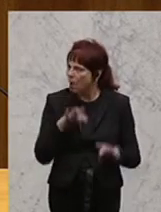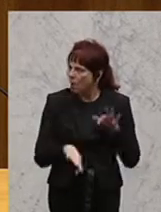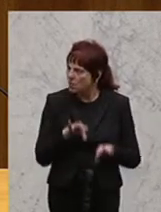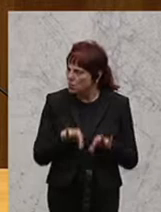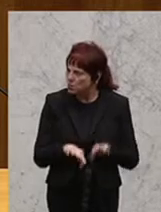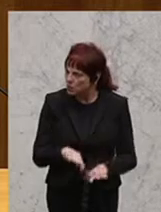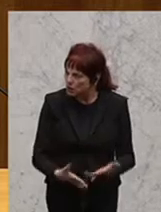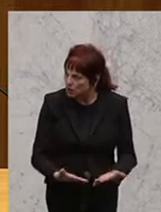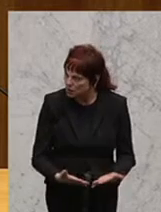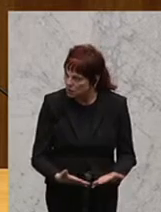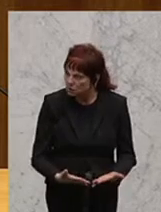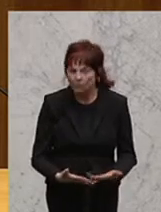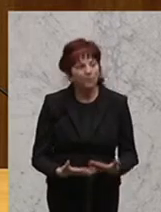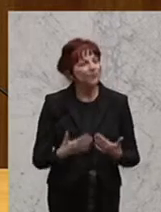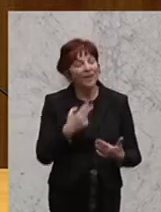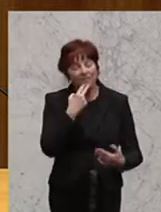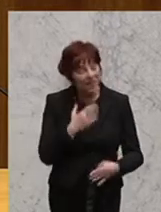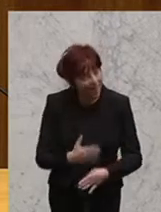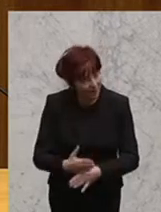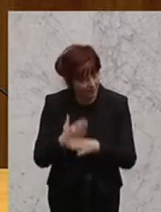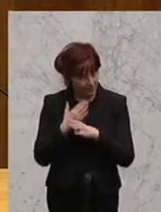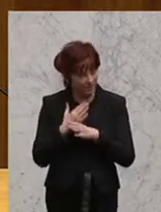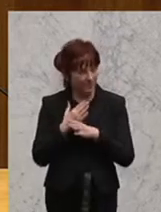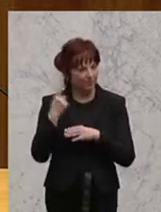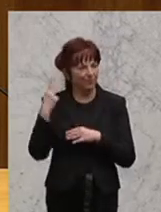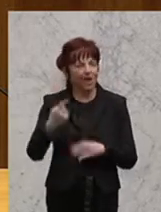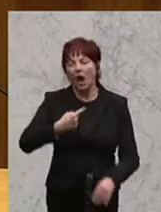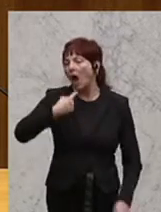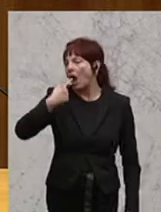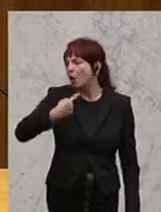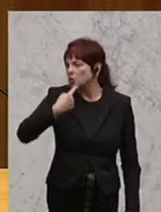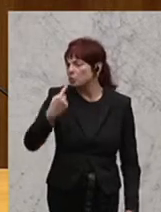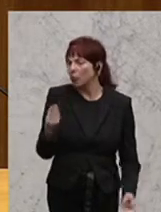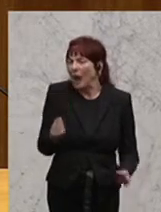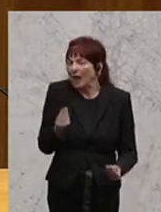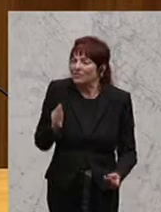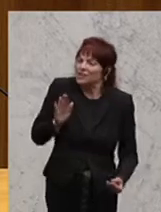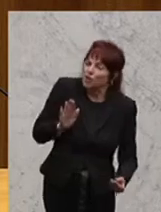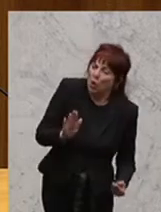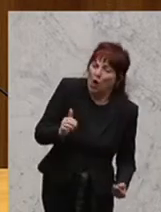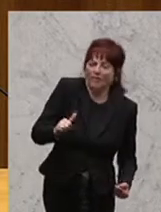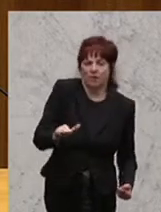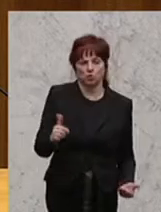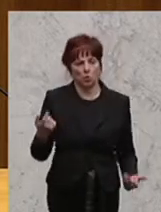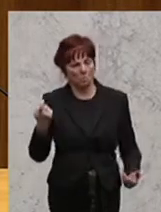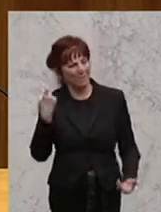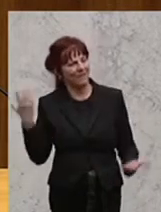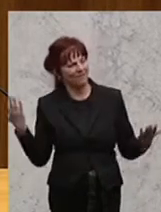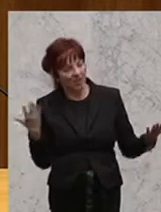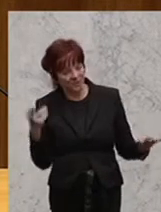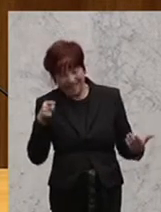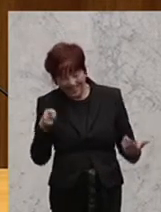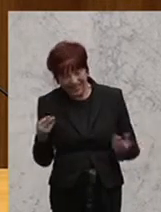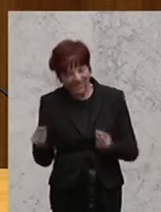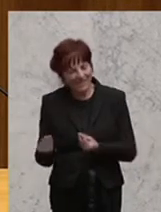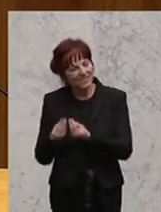Grund zu gehen. Ich will Ihnen helfen. Die Tatsache oder der Ausspruch, dass etwas zu etwas gehört, das heißt, dass diese Sache